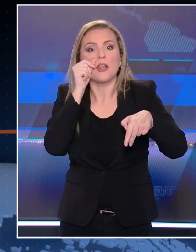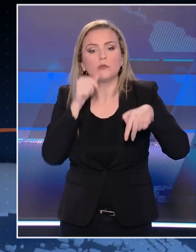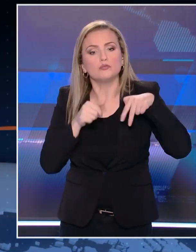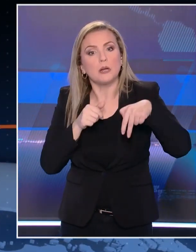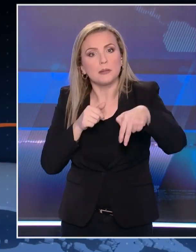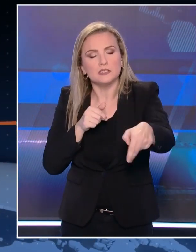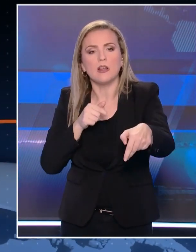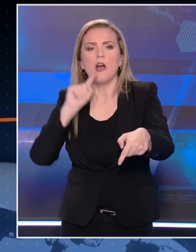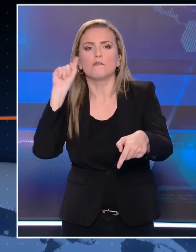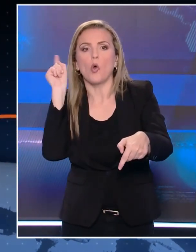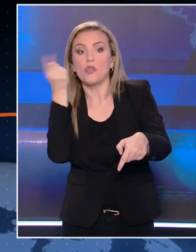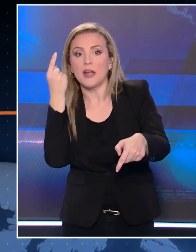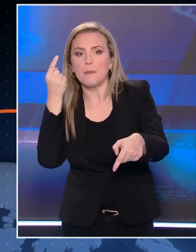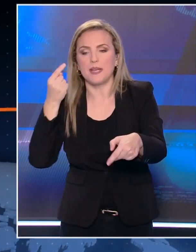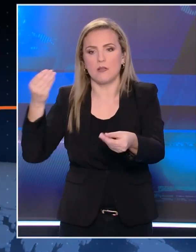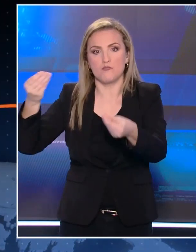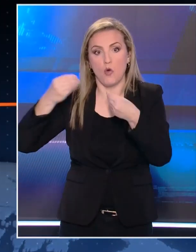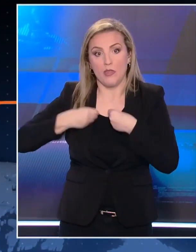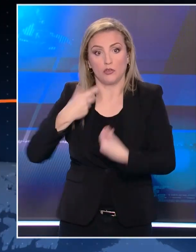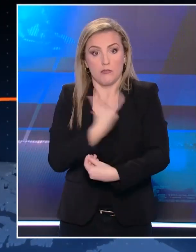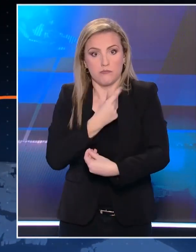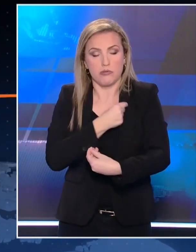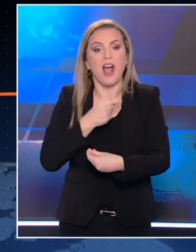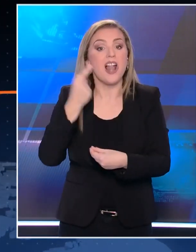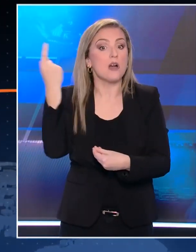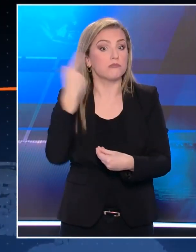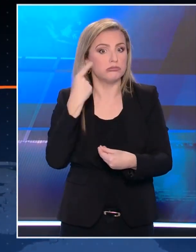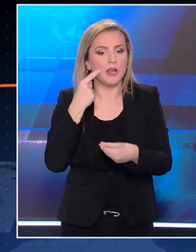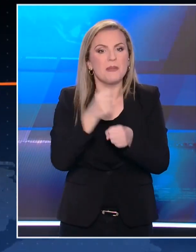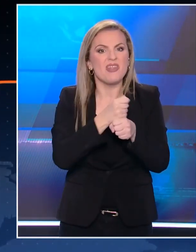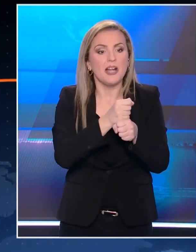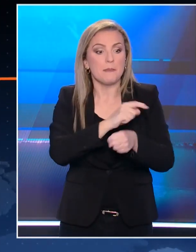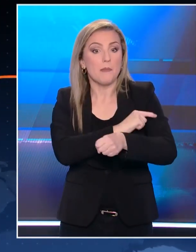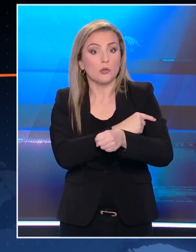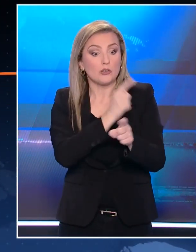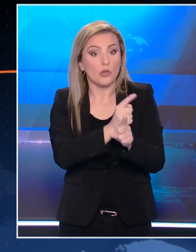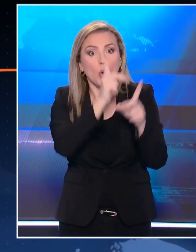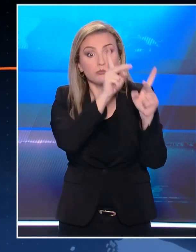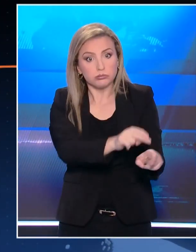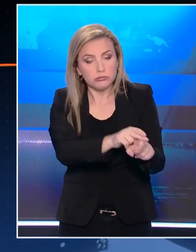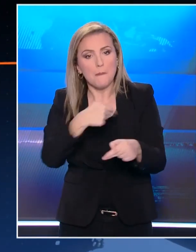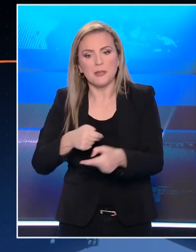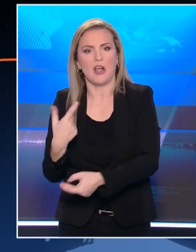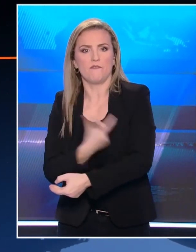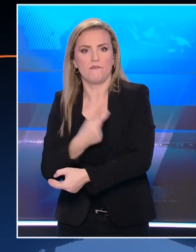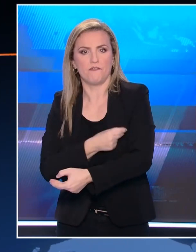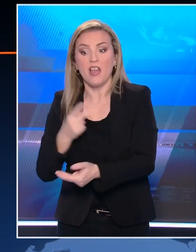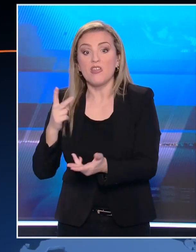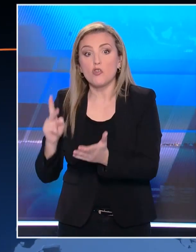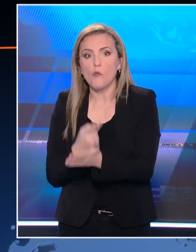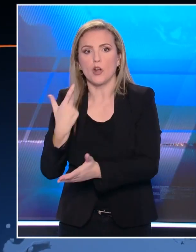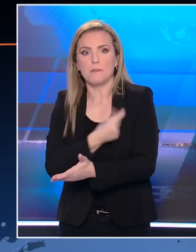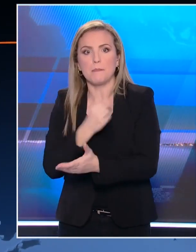τη θεραπεία αυτός, αφού μας ανάγκασε να σταματήσουμε τη θεραπεία την ιατρική με τα φάρμακα που ακολουθούσαν μέχρι τότε ο αδερφός μου. Οι δύο ενέσεις μόνο τα